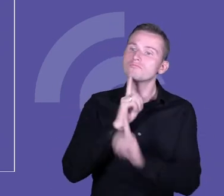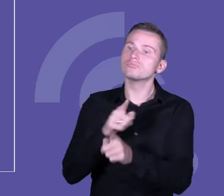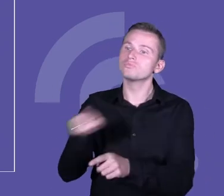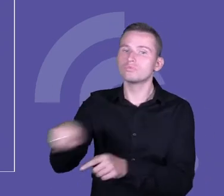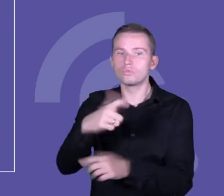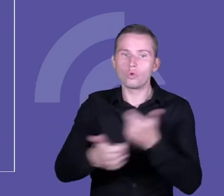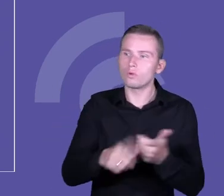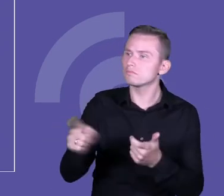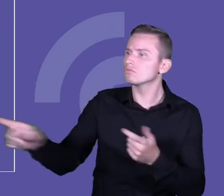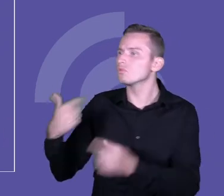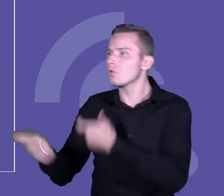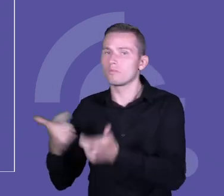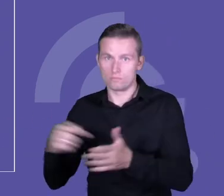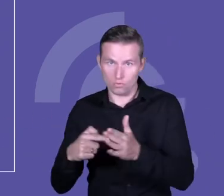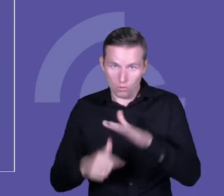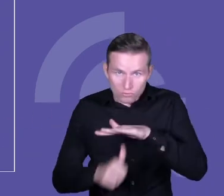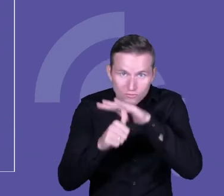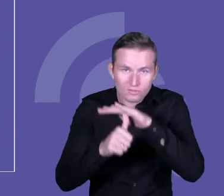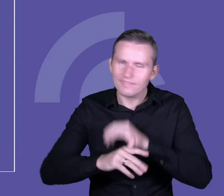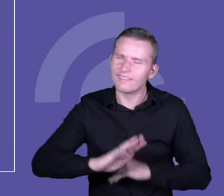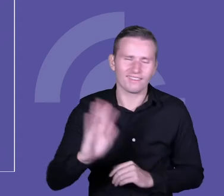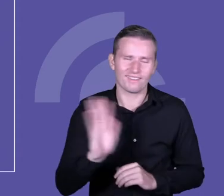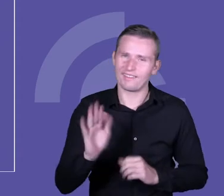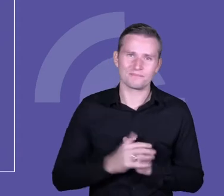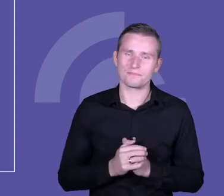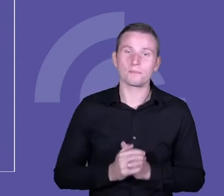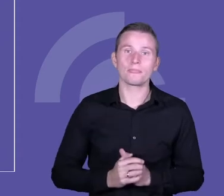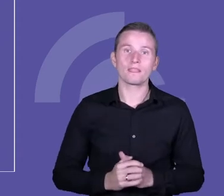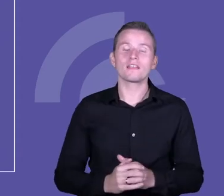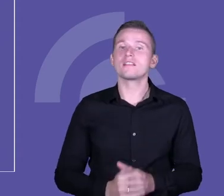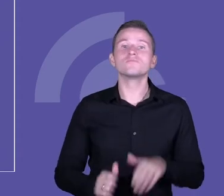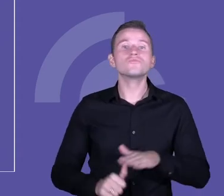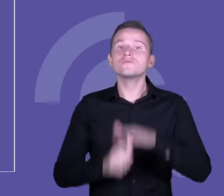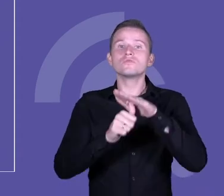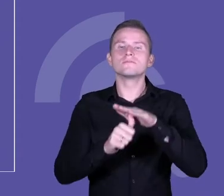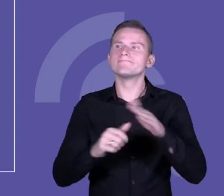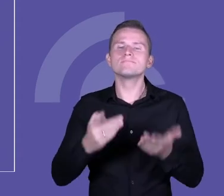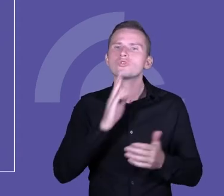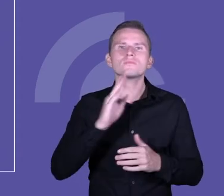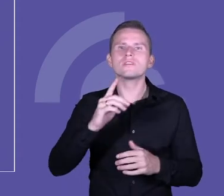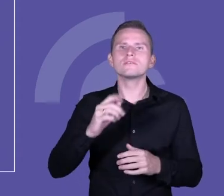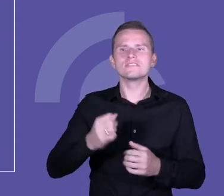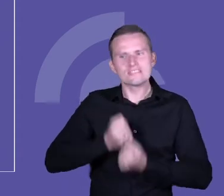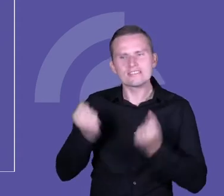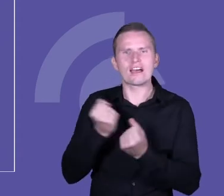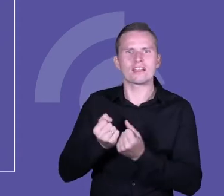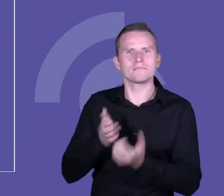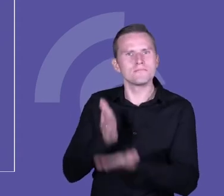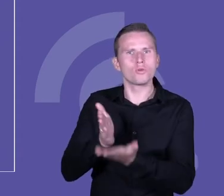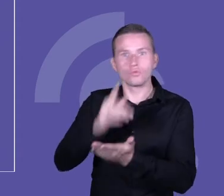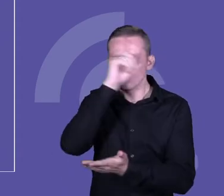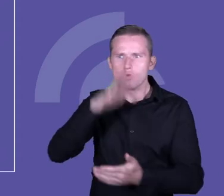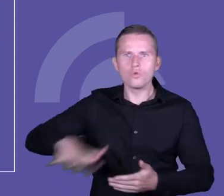tylko, no właśnie, to jest myślenie o tym, jak tworzyć społeczność uczącą się. Taką społeczność, gdzie każdy może się